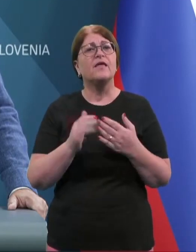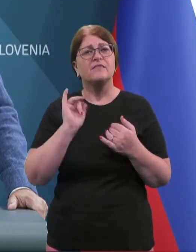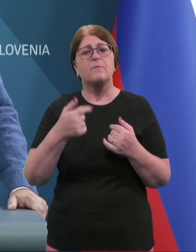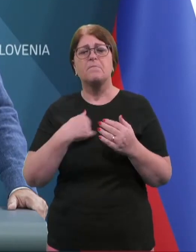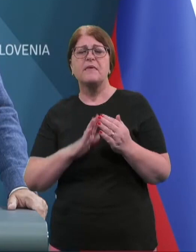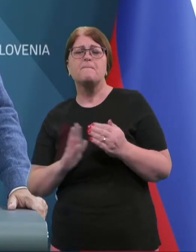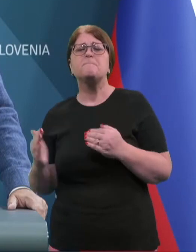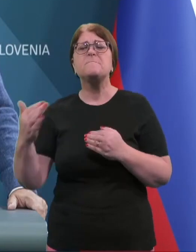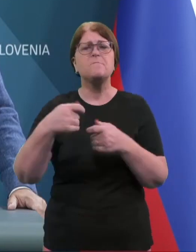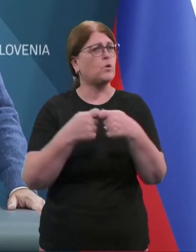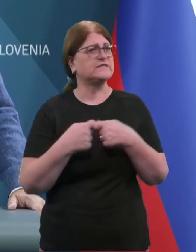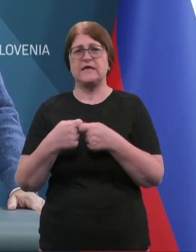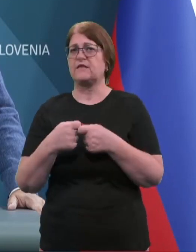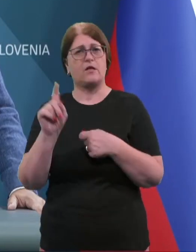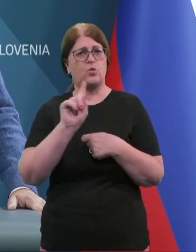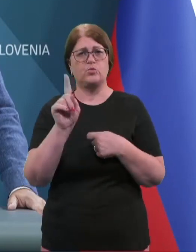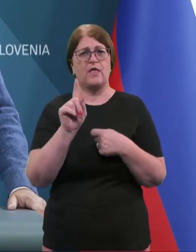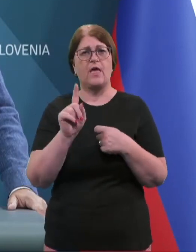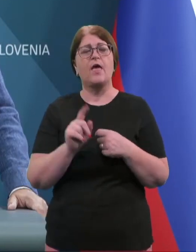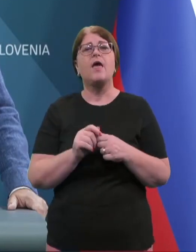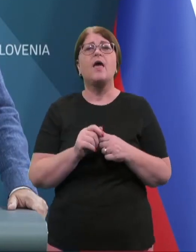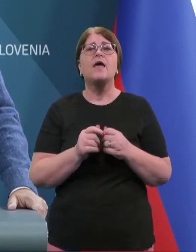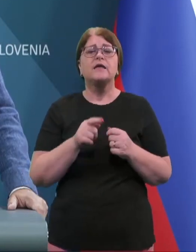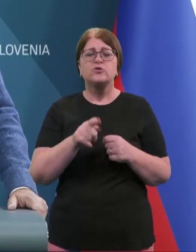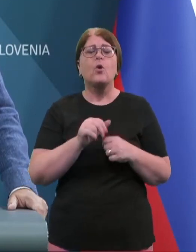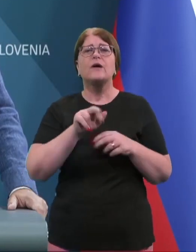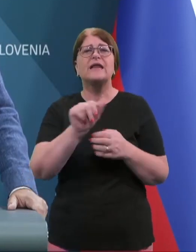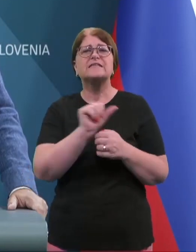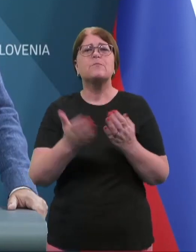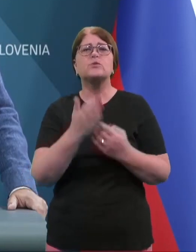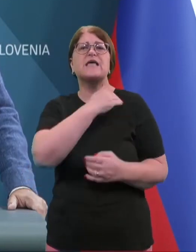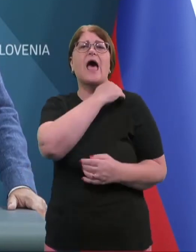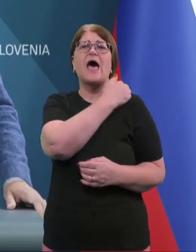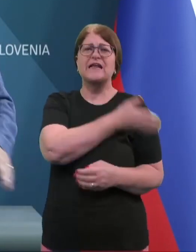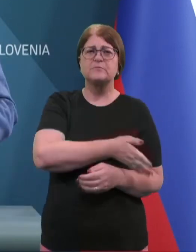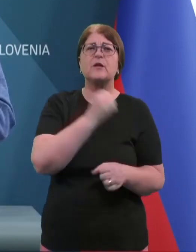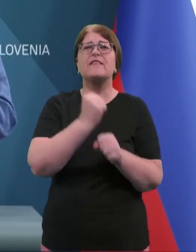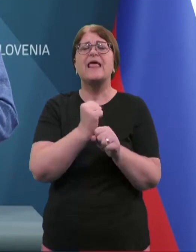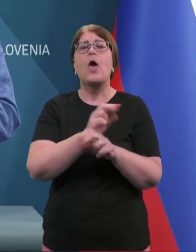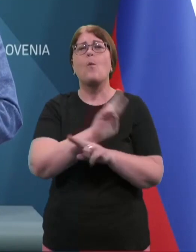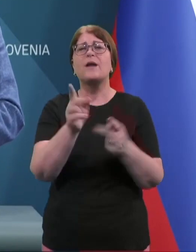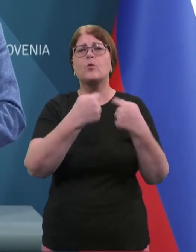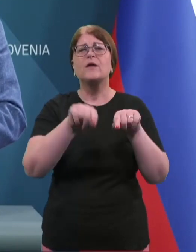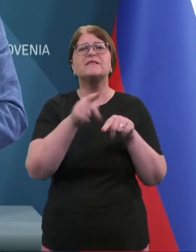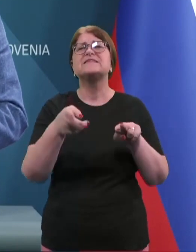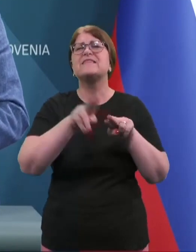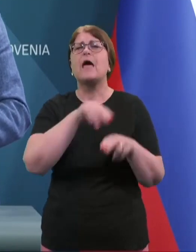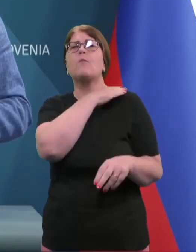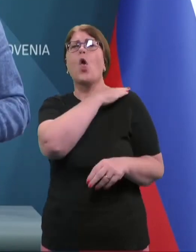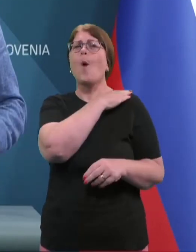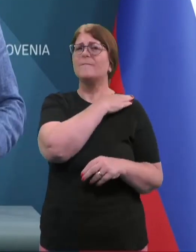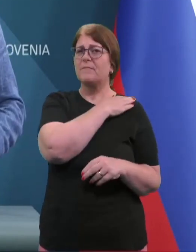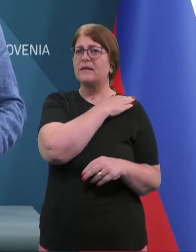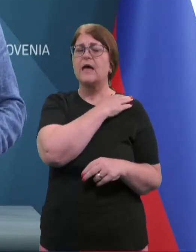šli mimo sindikatov, ker gre izključno in samo za razbremenitev dela upravnih enot tistih najbolj obremenjenih